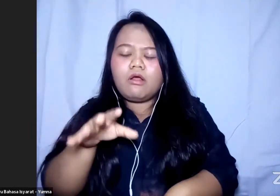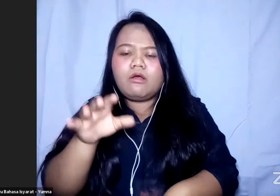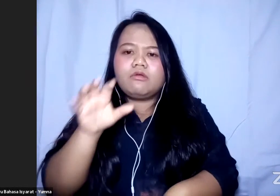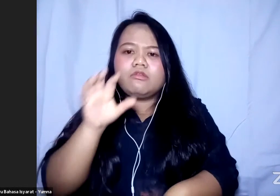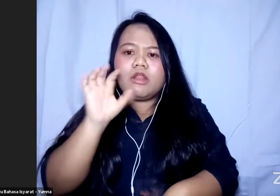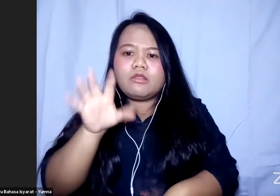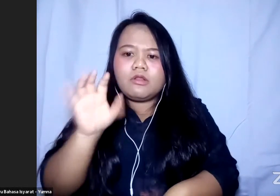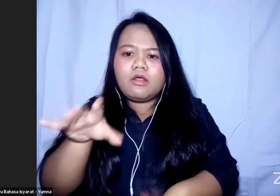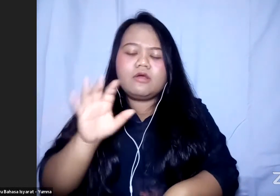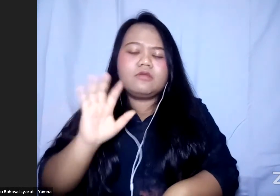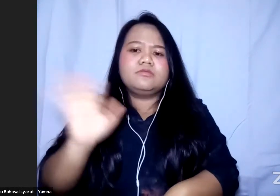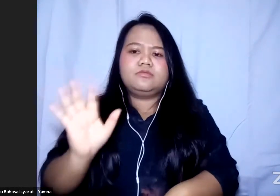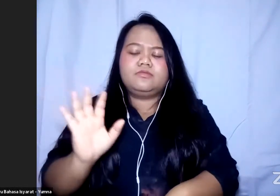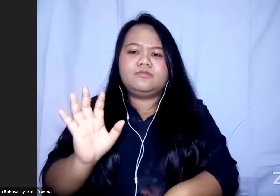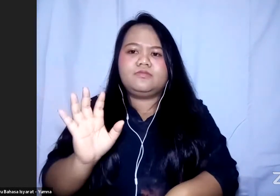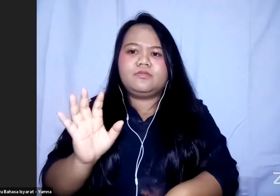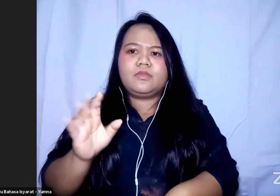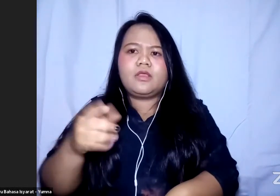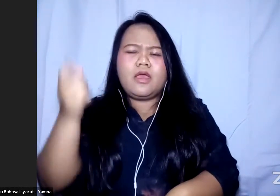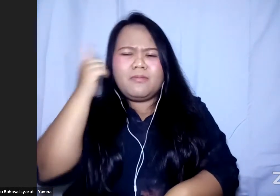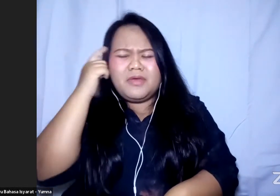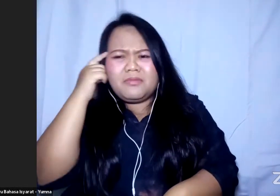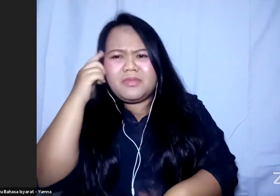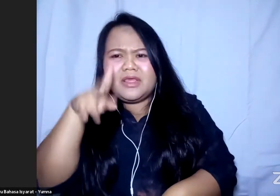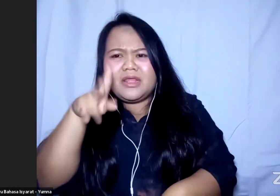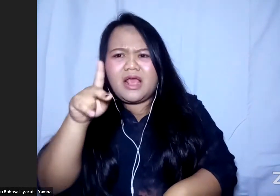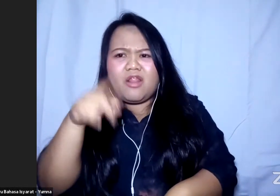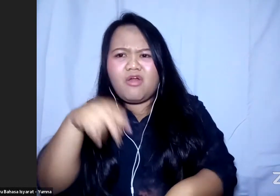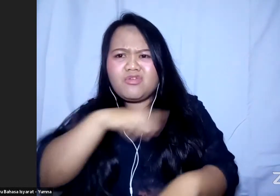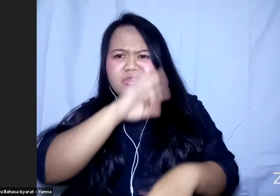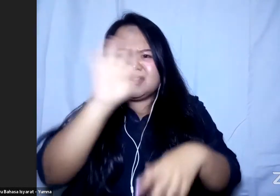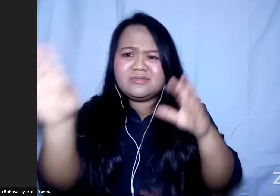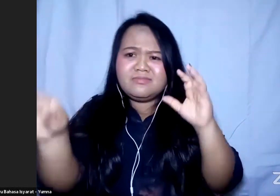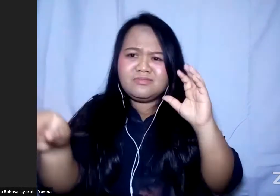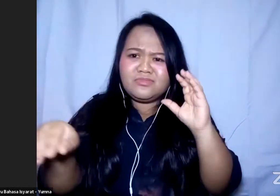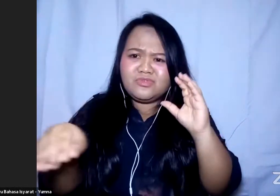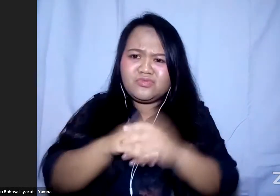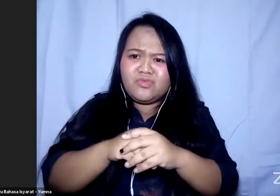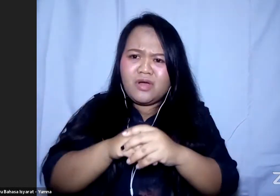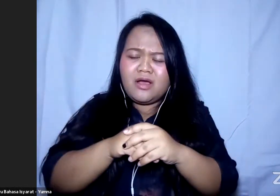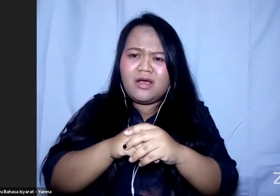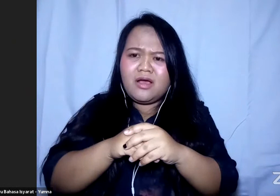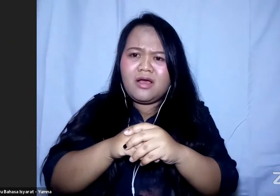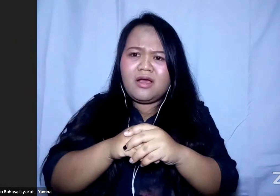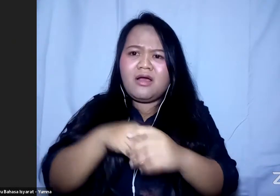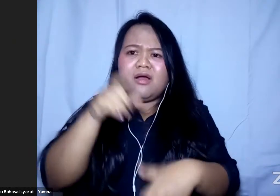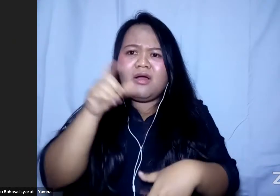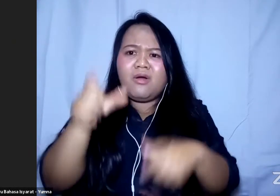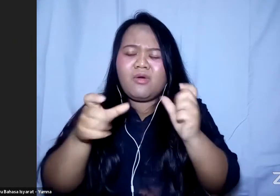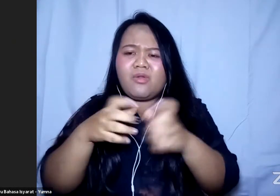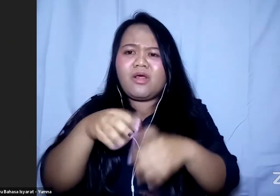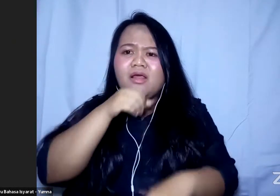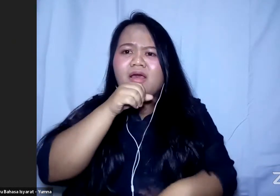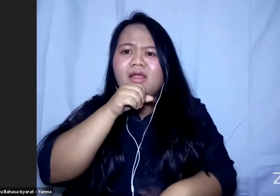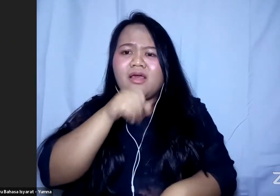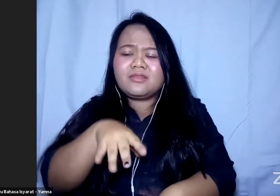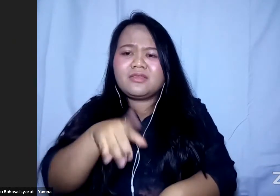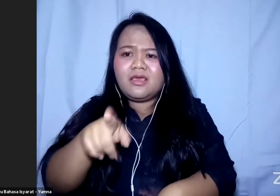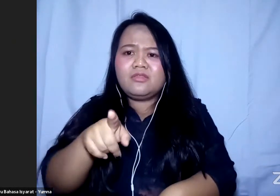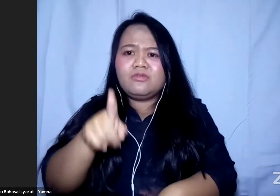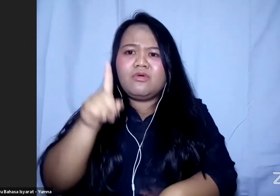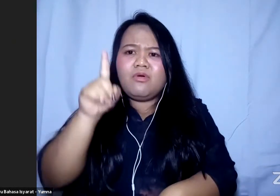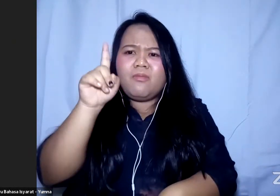kita juga berasumsi bahwa semua Semua atau kecenderungan bahwa orang dengan lanjut usia itu Pasti ada